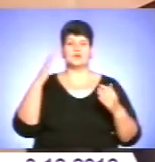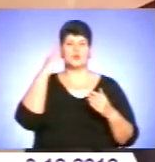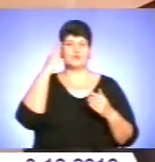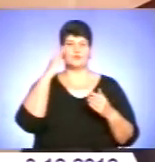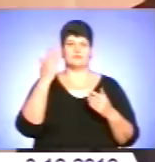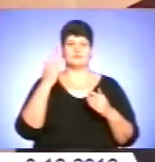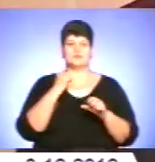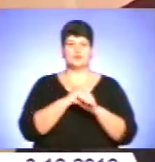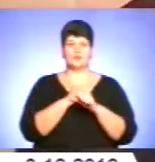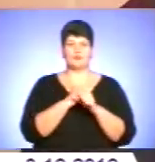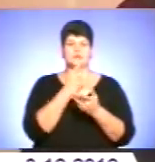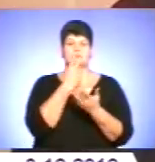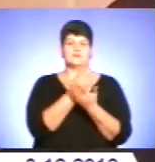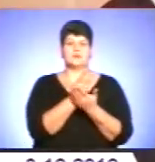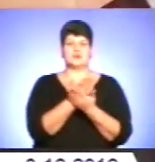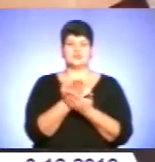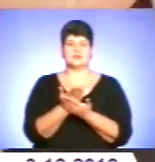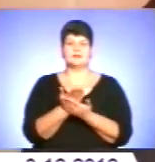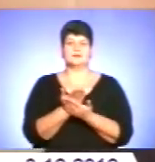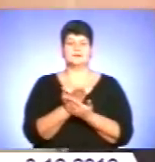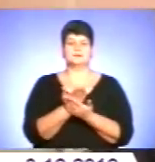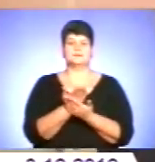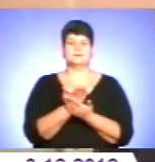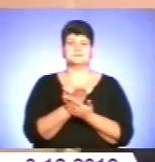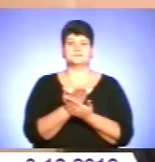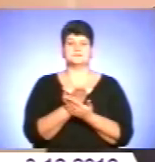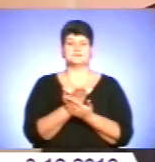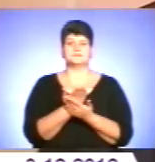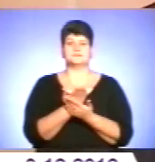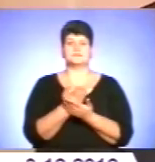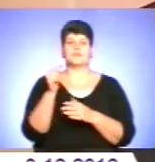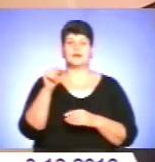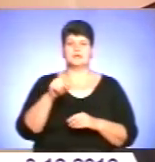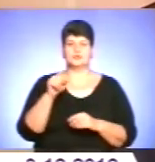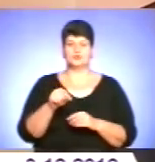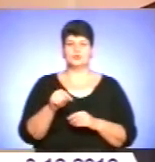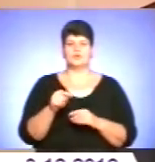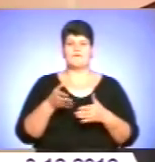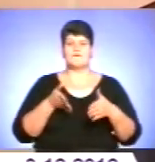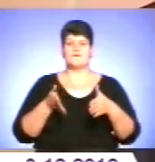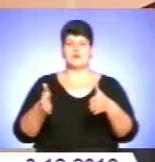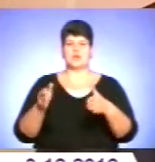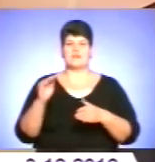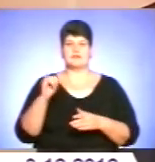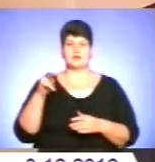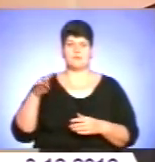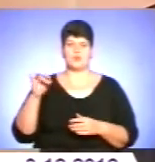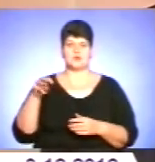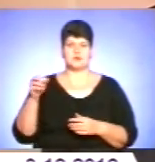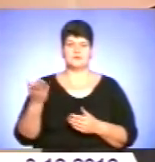роботи, які ми бачимо тут на фойє філармонії.